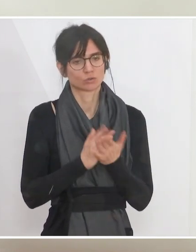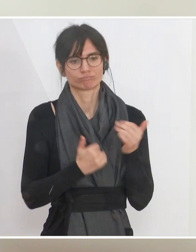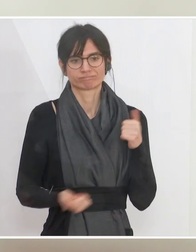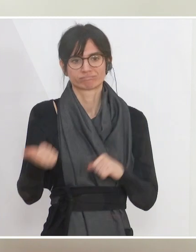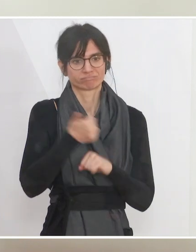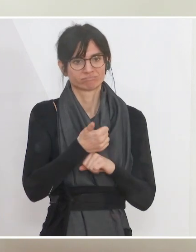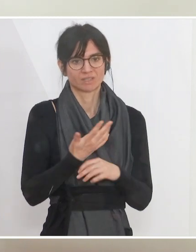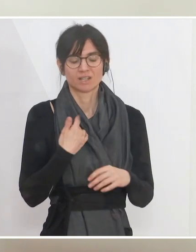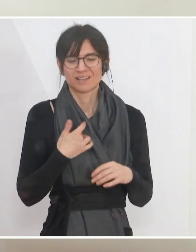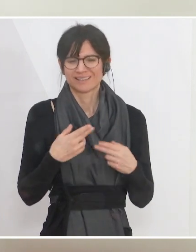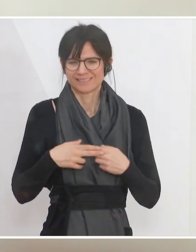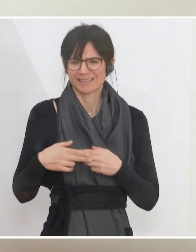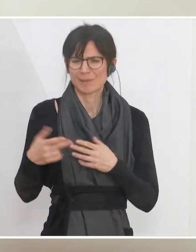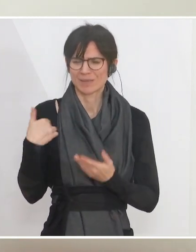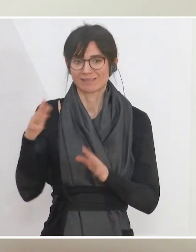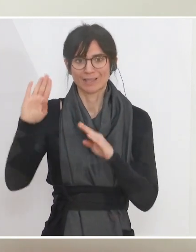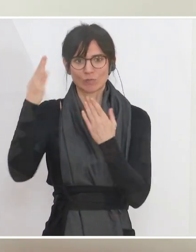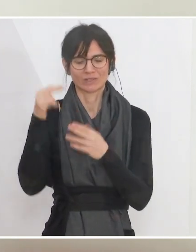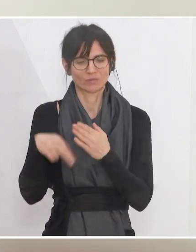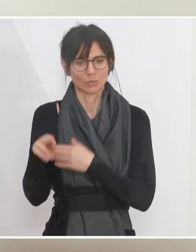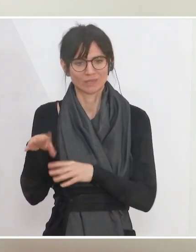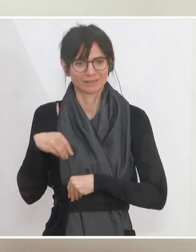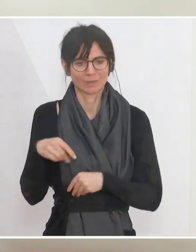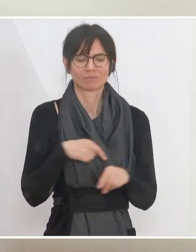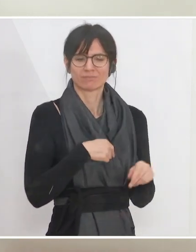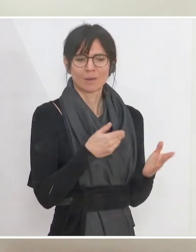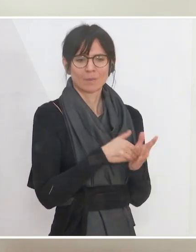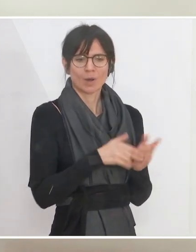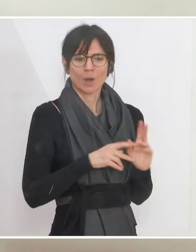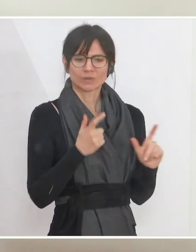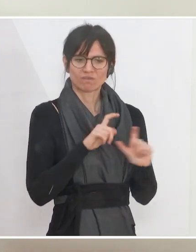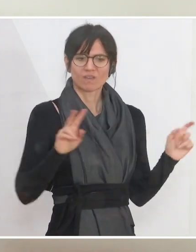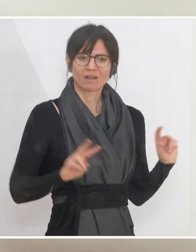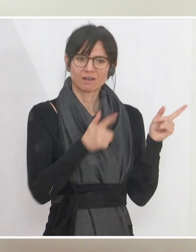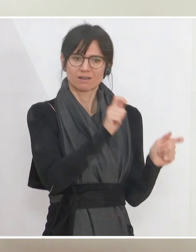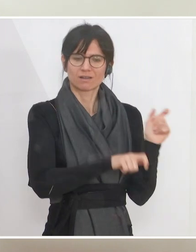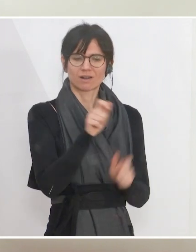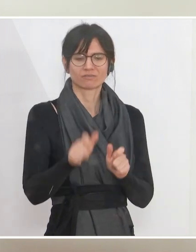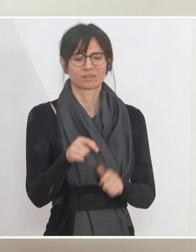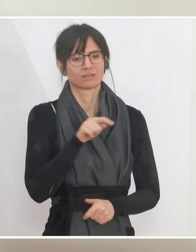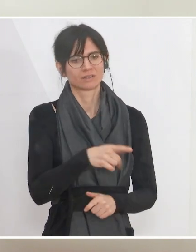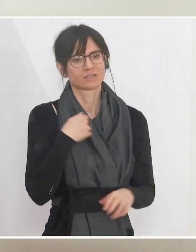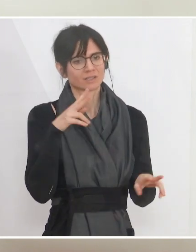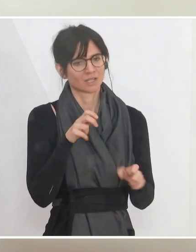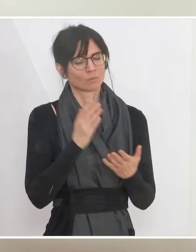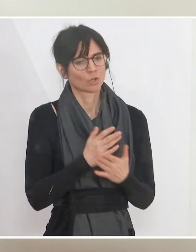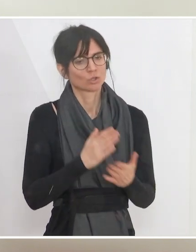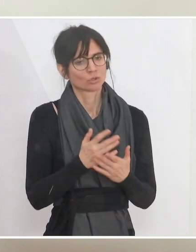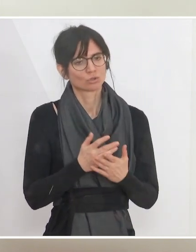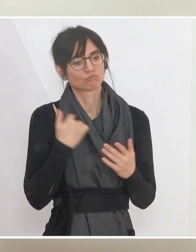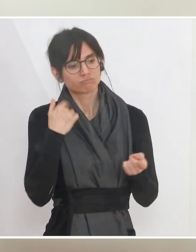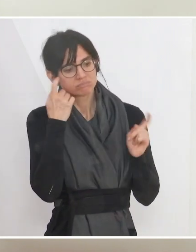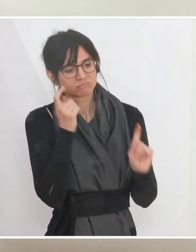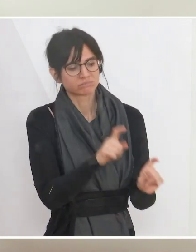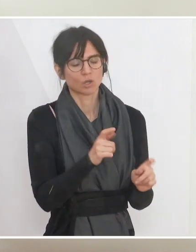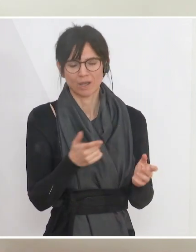Neben den innovativen Unternehmen gehören dazu natürlich auch gut ausgebildete Fachkräfte. Auch diesem Thema haben wir uns bereits gewidmet und werden